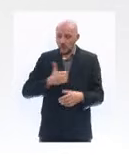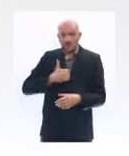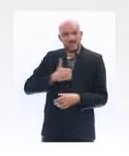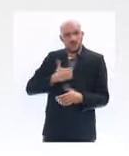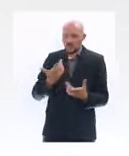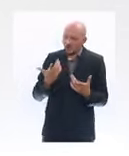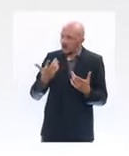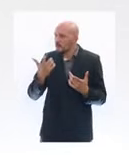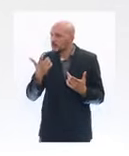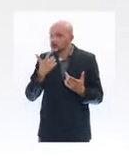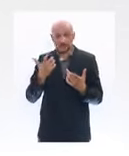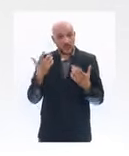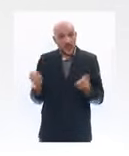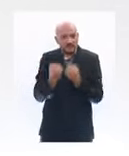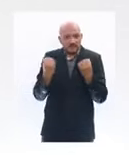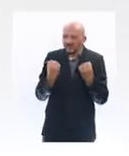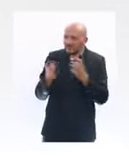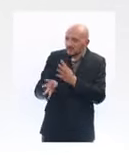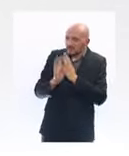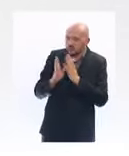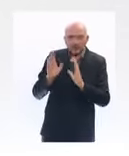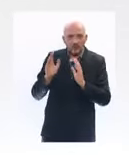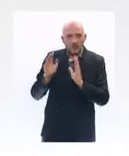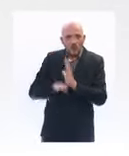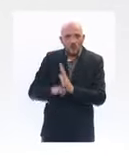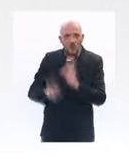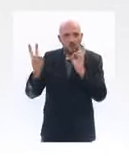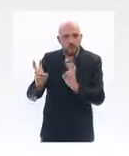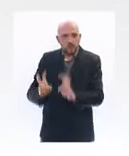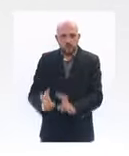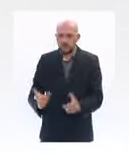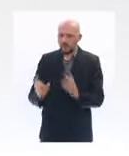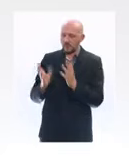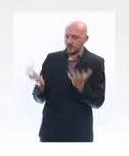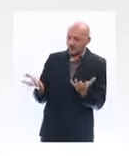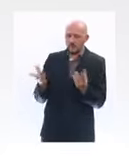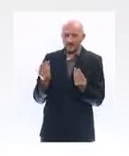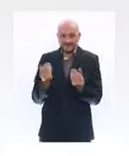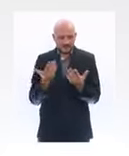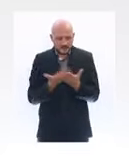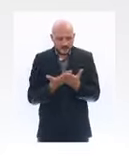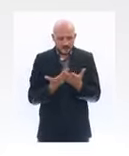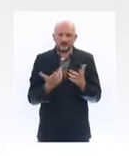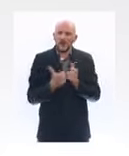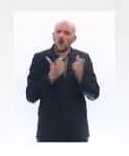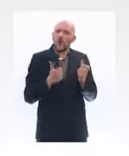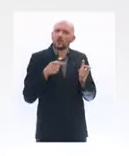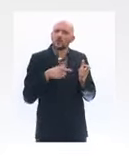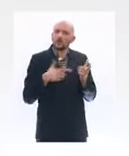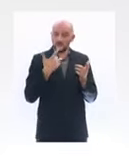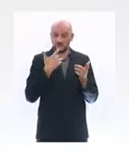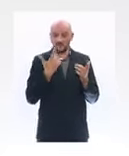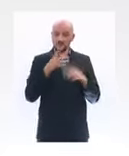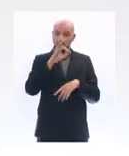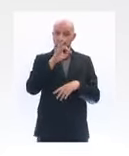a moins d'activités. Toutes ces autres entreprises, dès lors qu'elles ont moins de 50 salariés et qu'elles subissent une perte de plus de 50 %